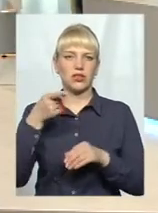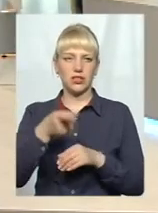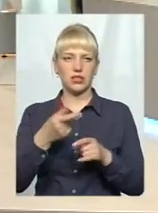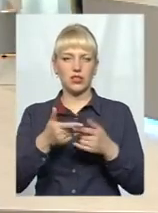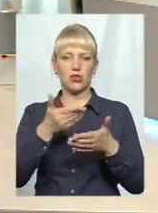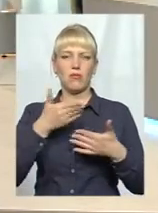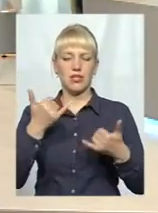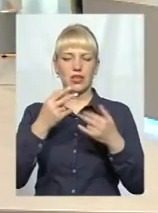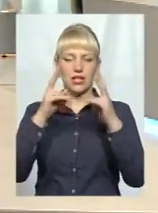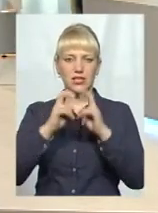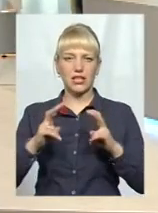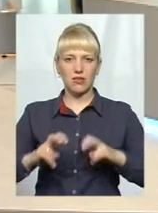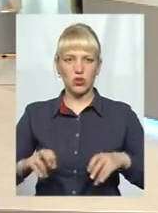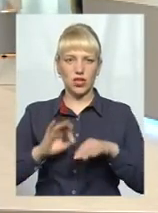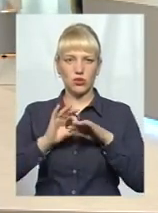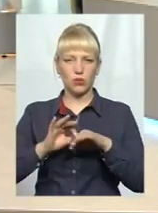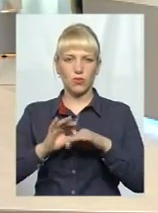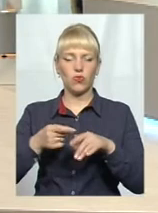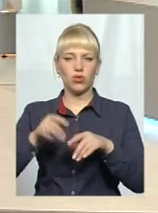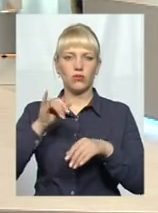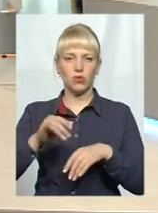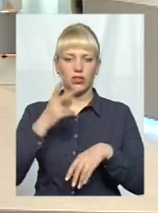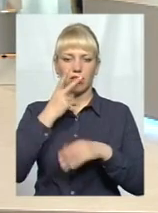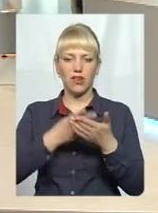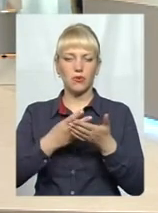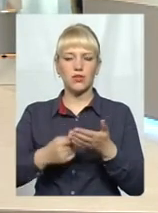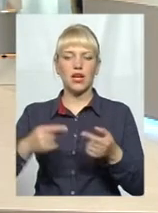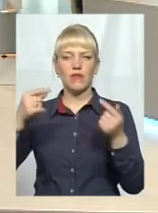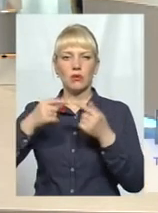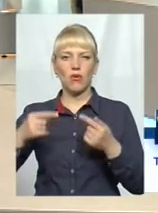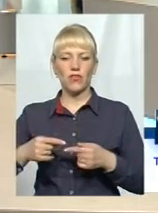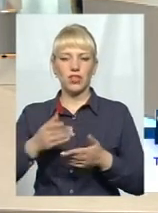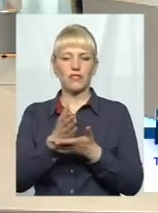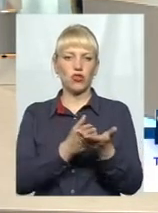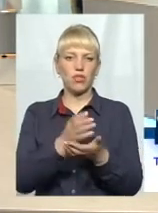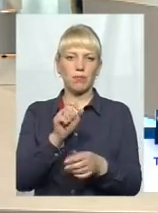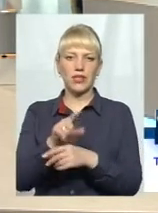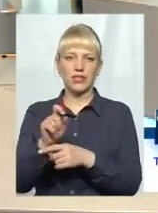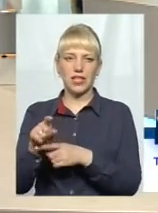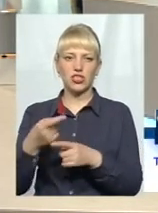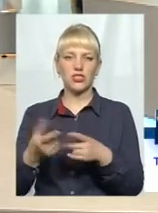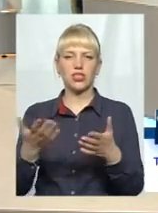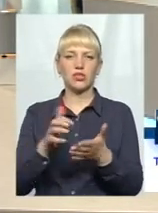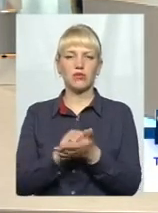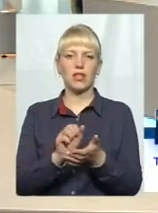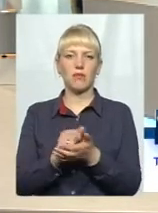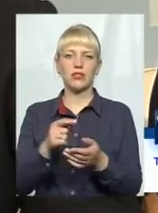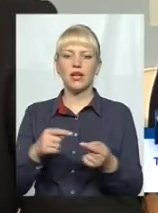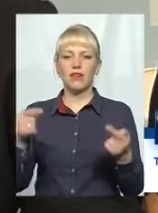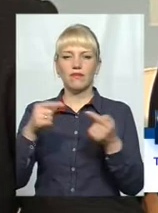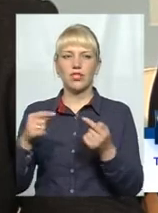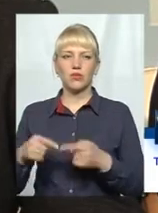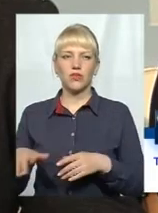завершимо інвентаризацію, ми дивимося відповідність функціонального призначення, чим займаються, відповідність